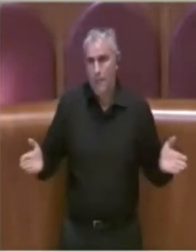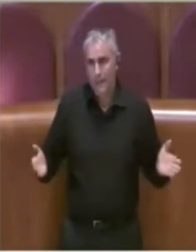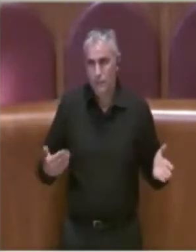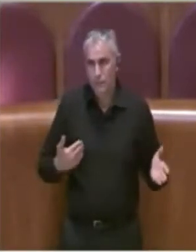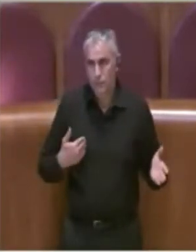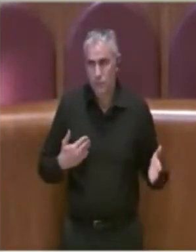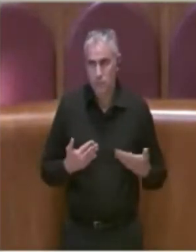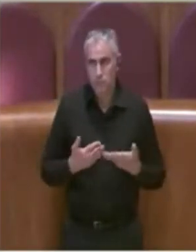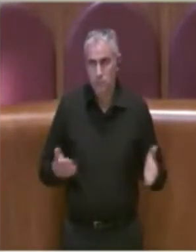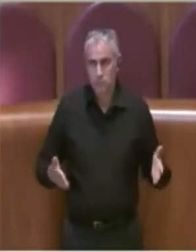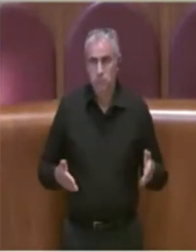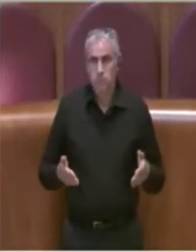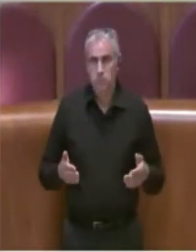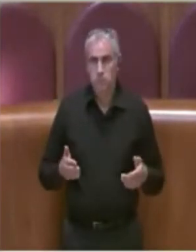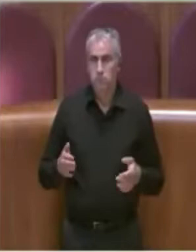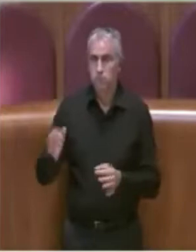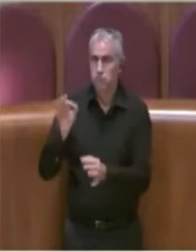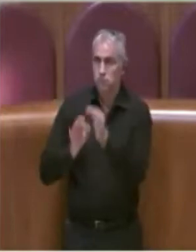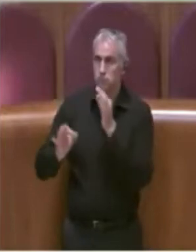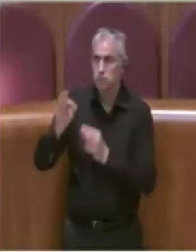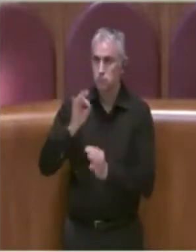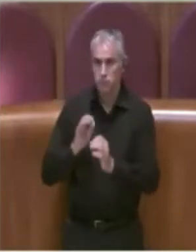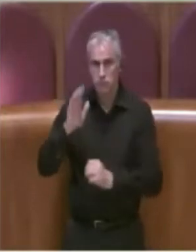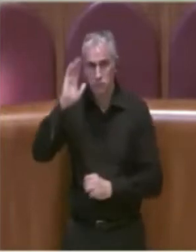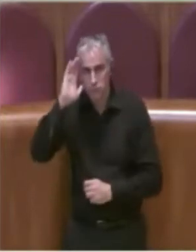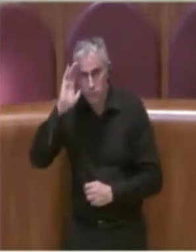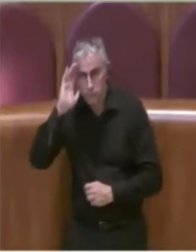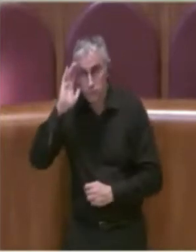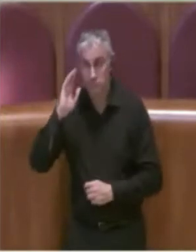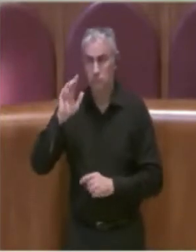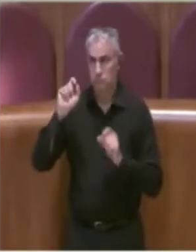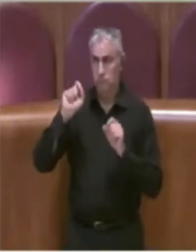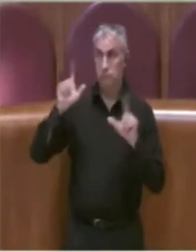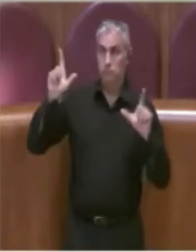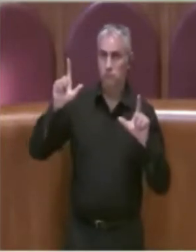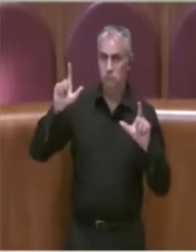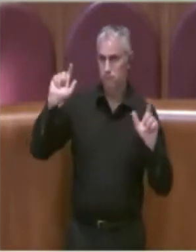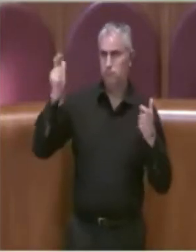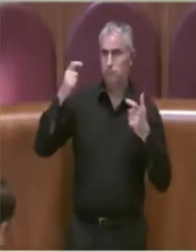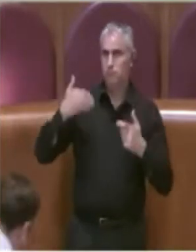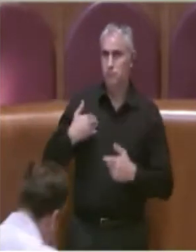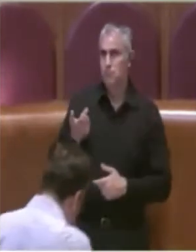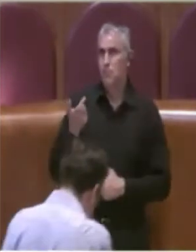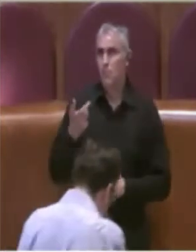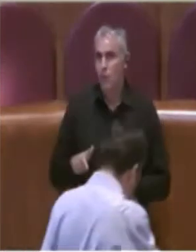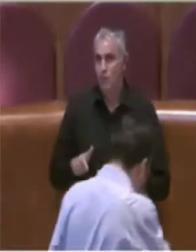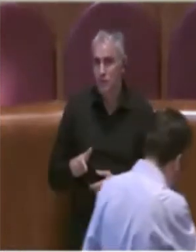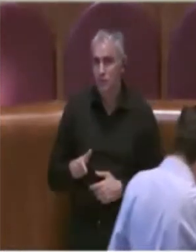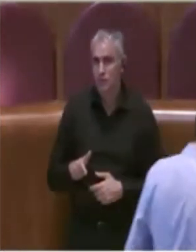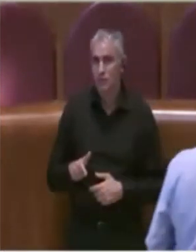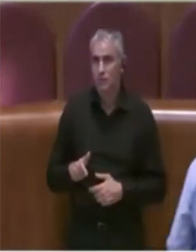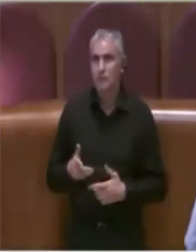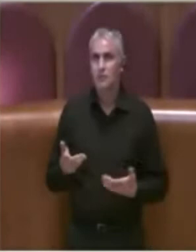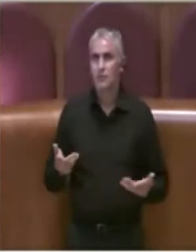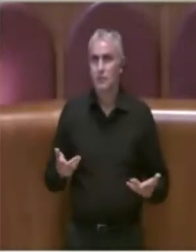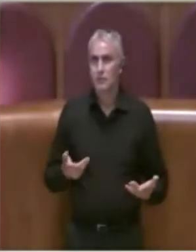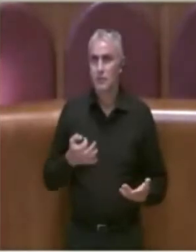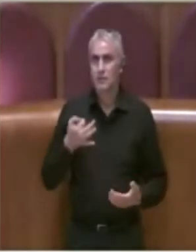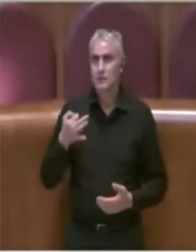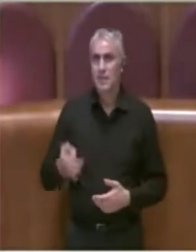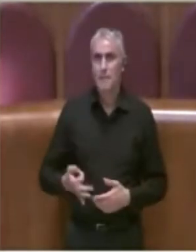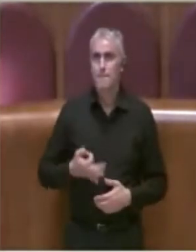ascolto determinati interventi che ci riconducono sempre a questa benedetta